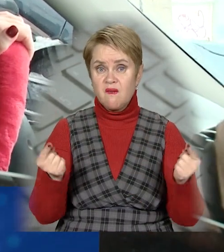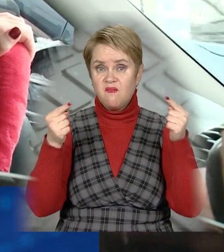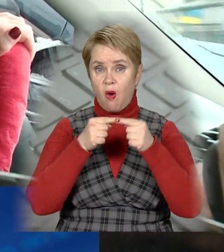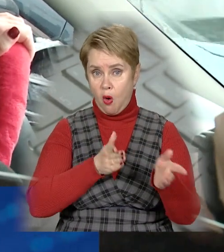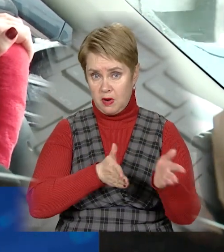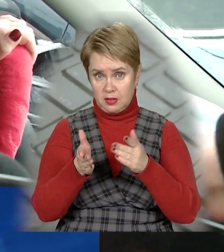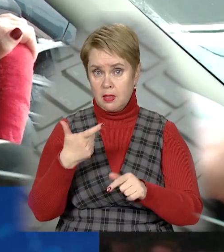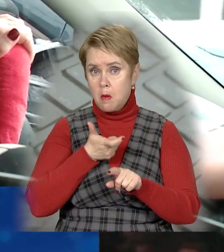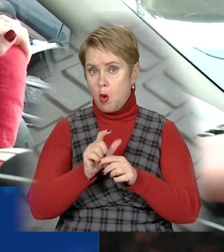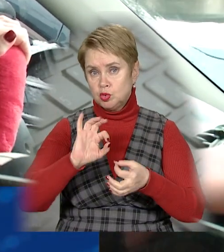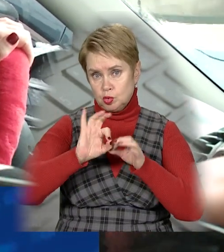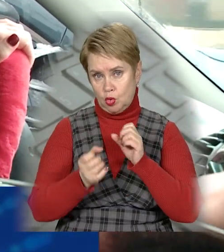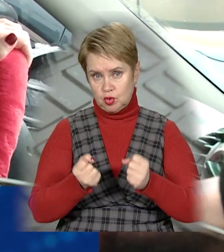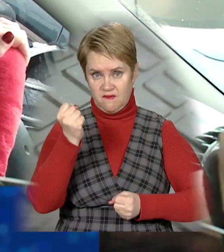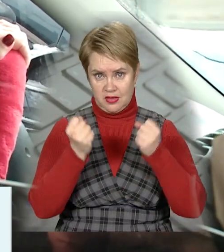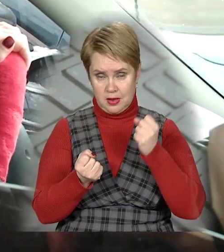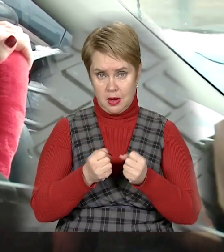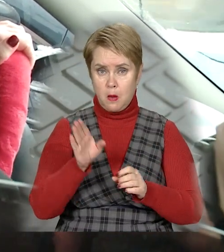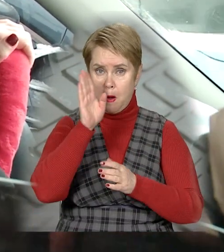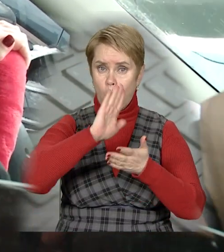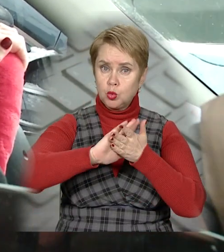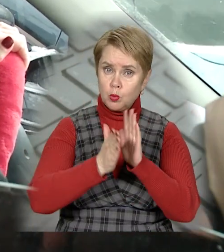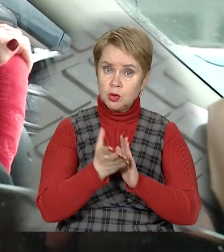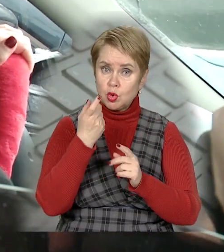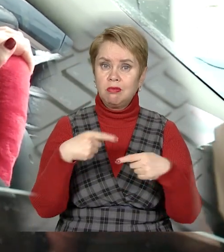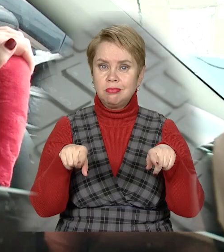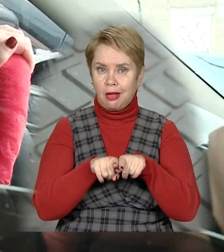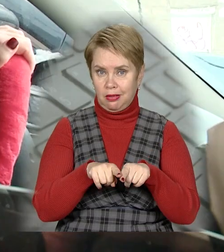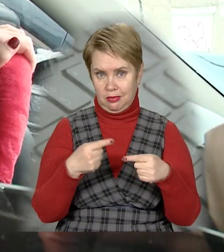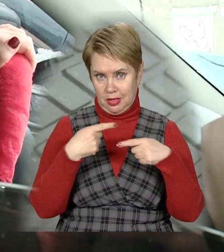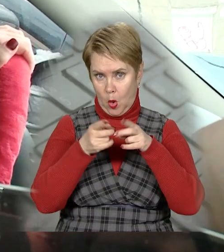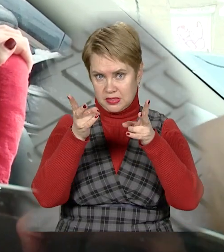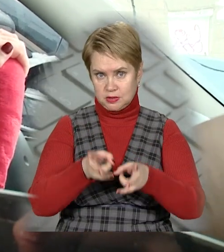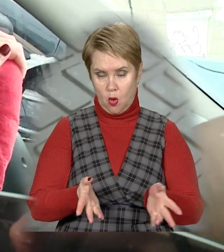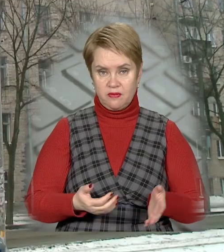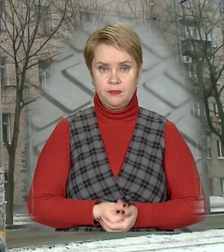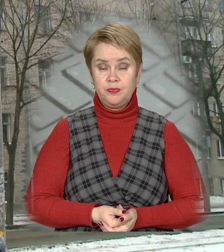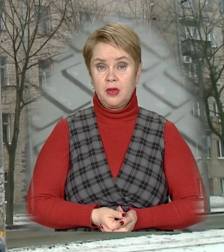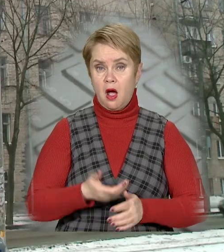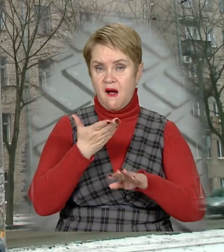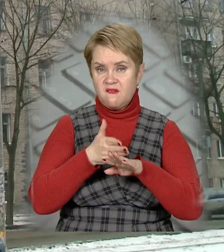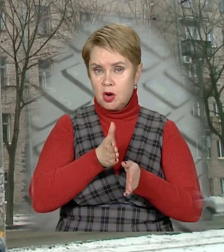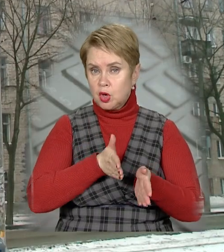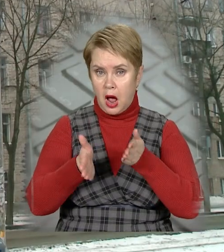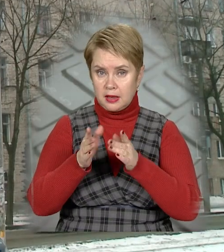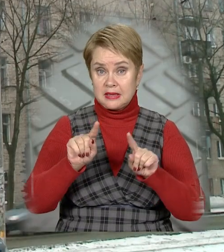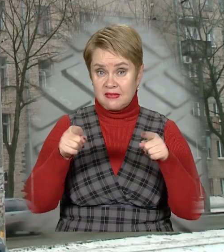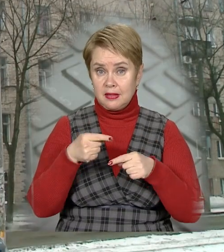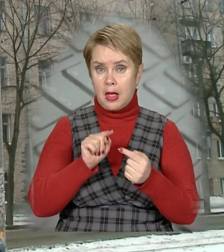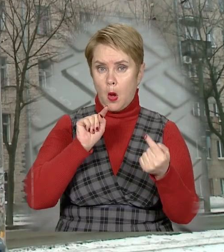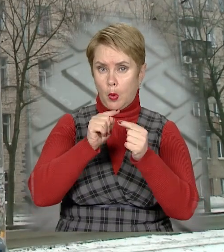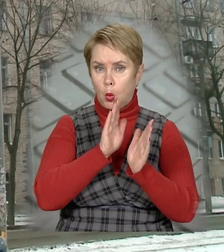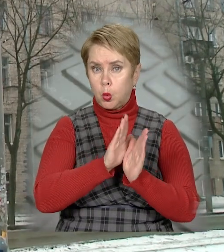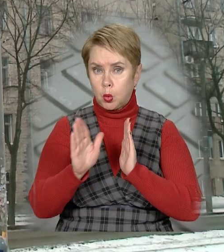вовремя дороги, тому що нам дуже складно водителям. І погодні умови, і ще такі техногенні катастрофи. Важка ділянка утворилася